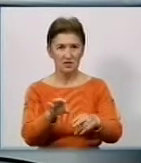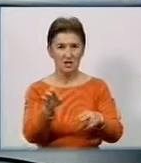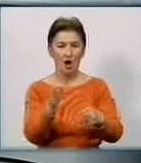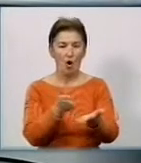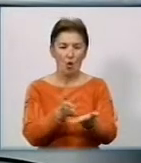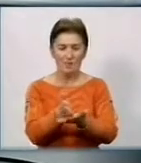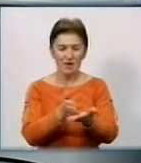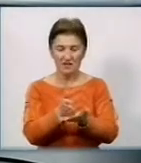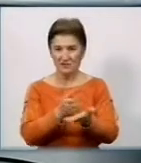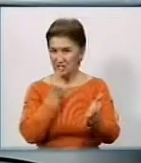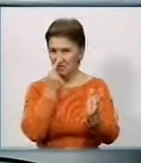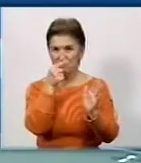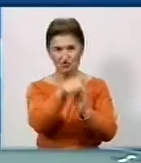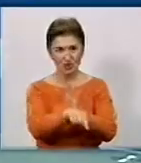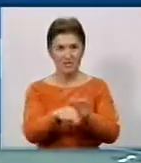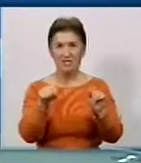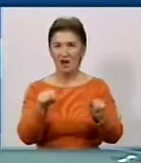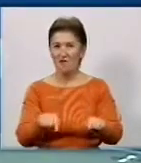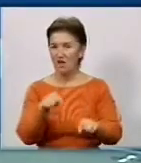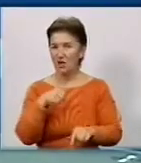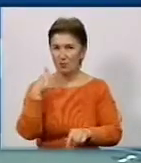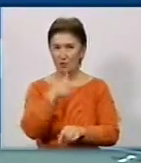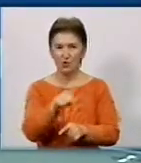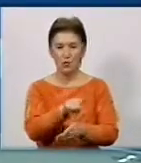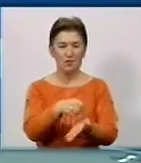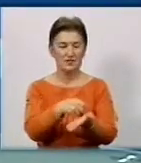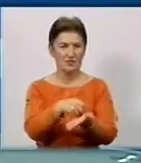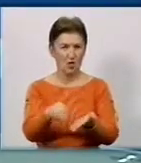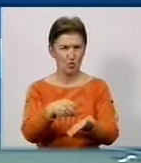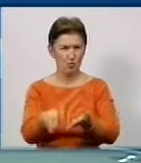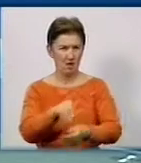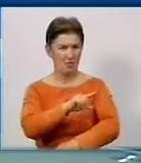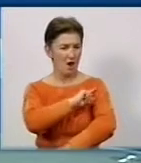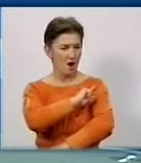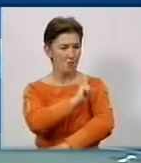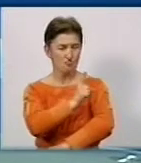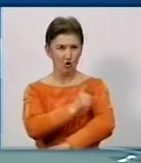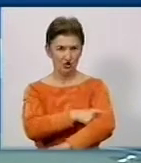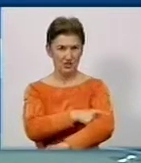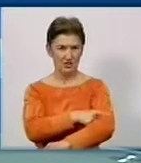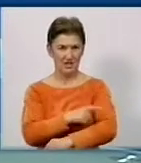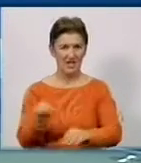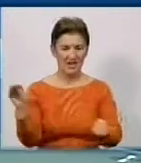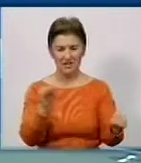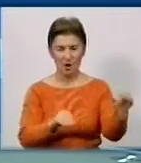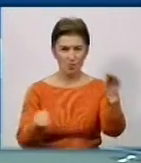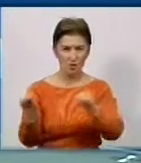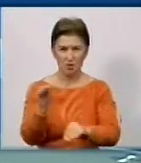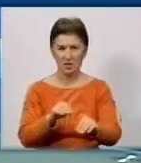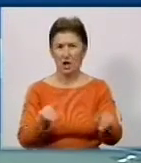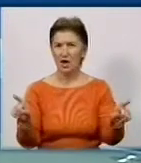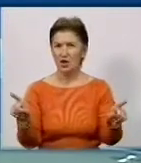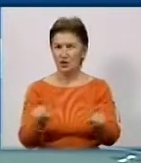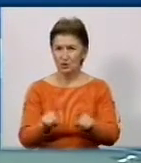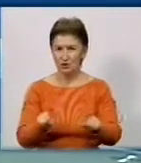вмешательства. В этом году мы закупаем очень такой мощный набор оборудований холтеров для того,